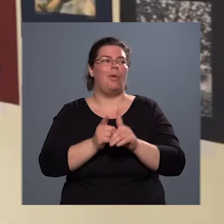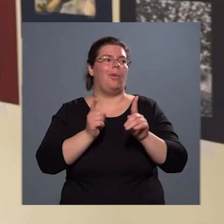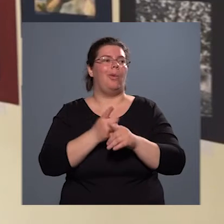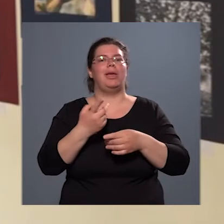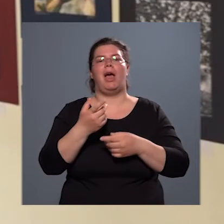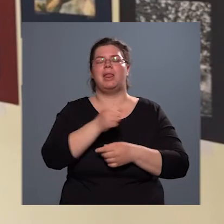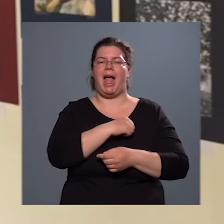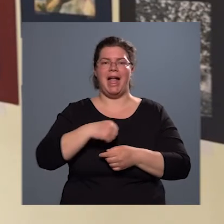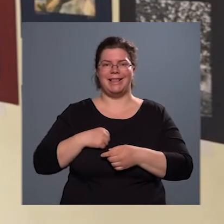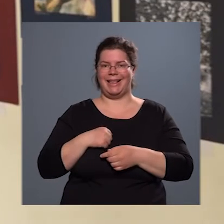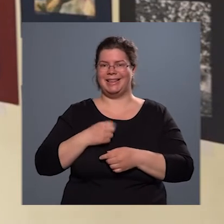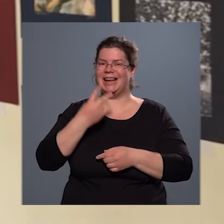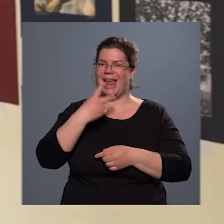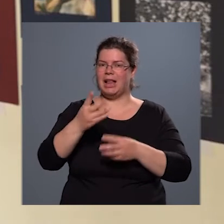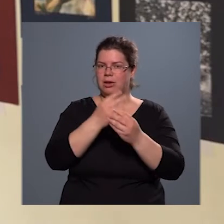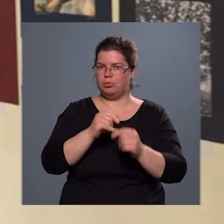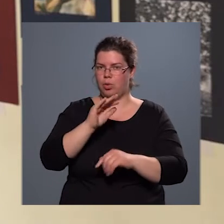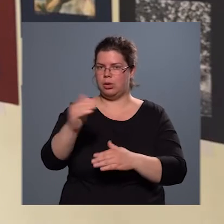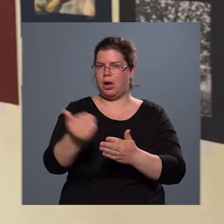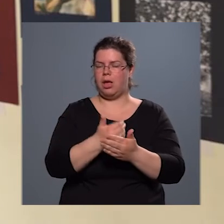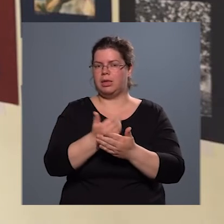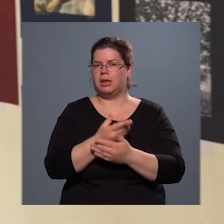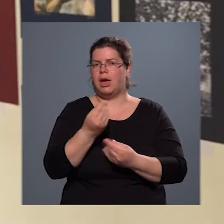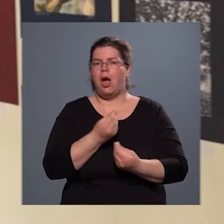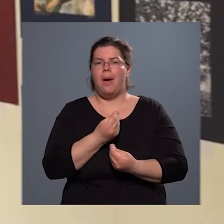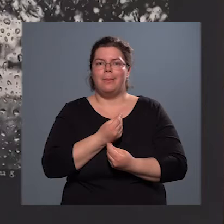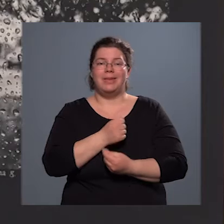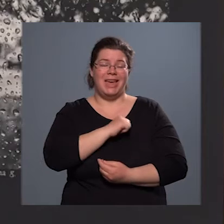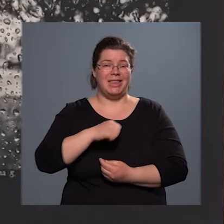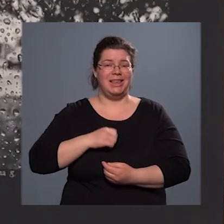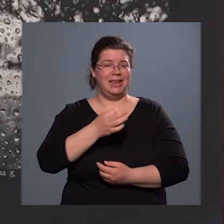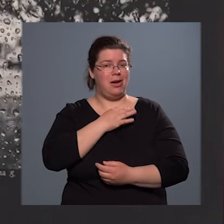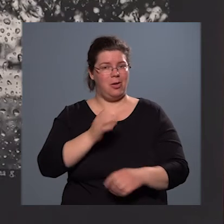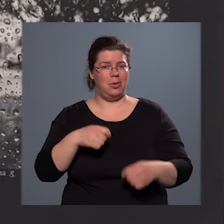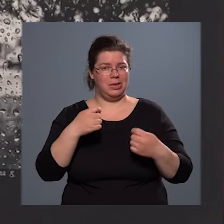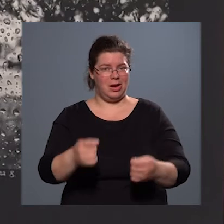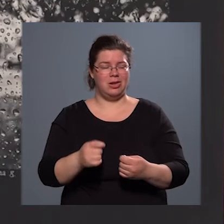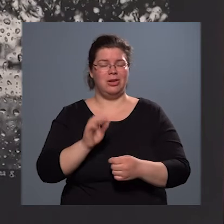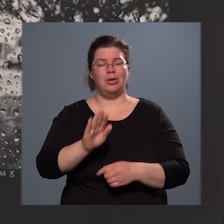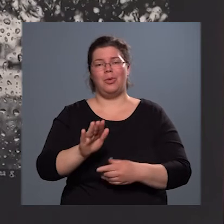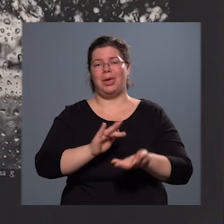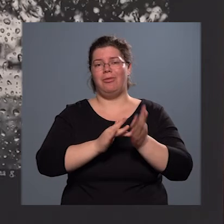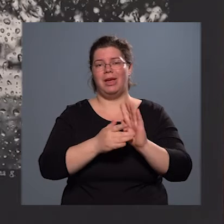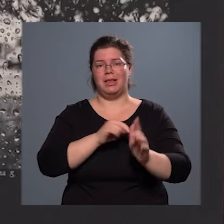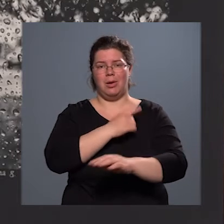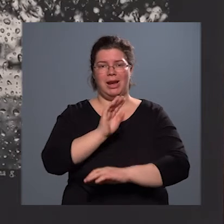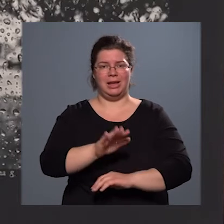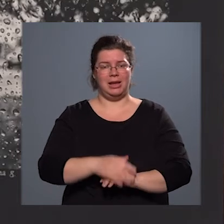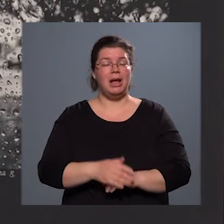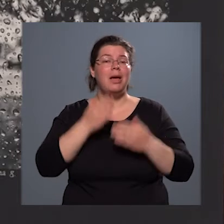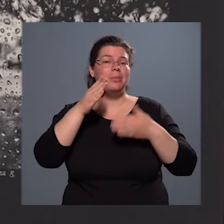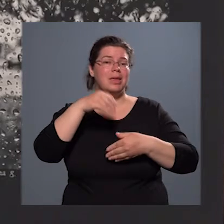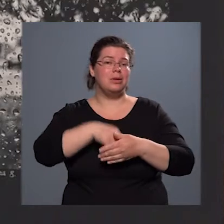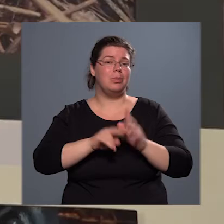látásmódra használja, ami egyéni hangot ad az ő kifejező erejének. Bízunk benne, hogy